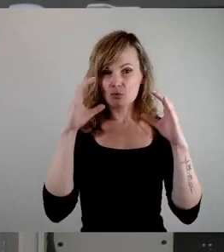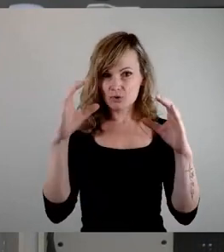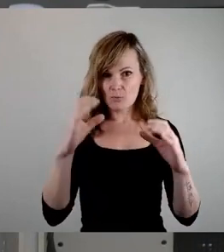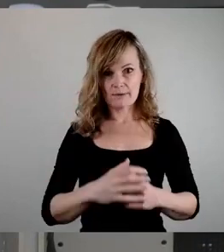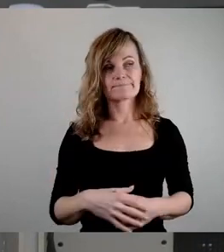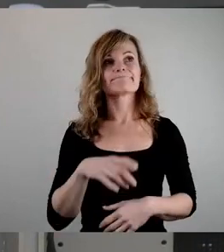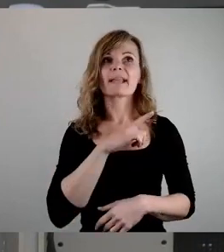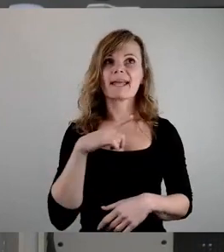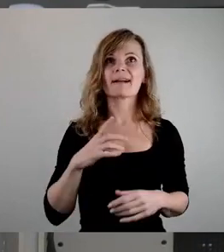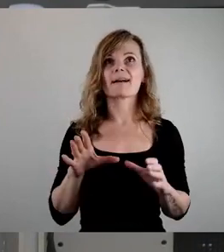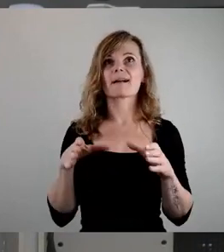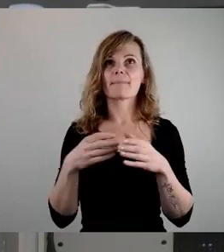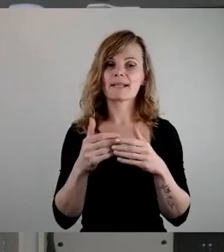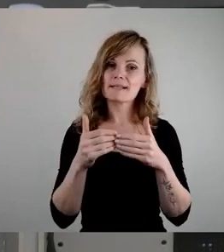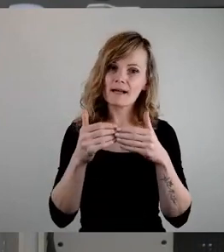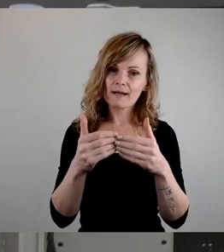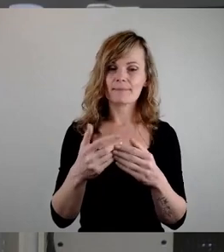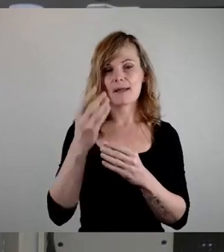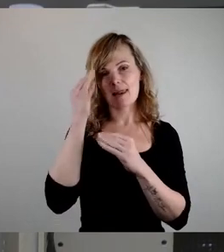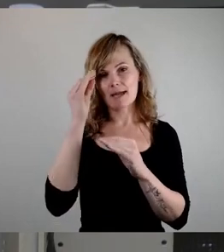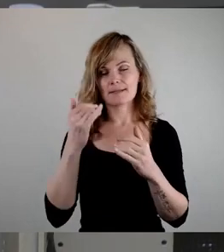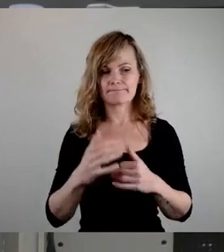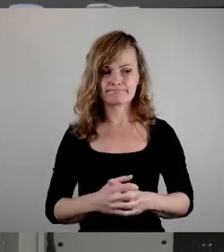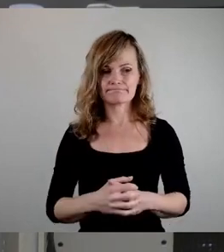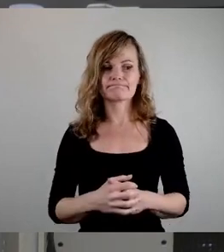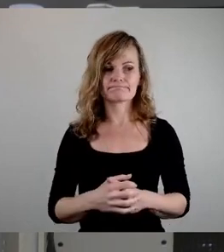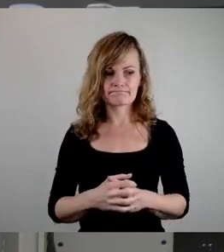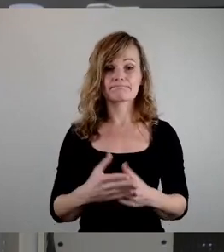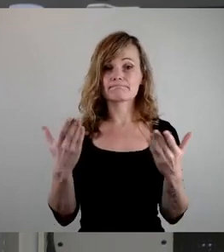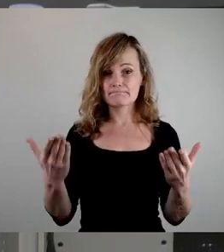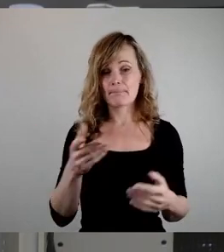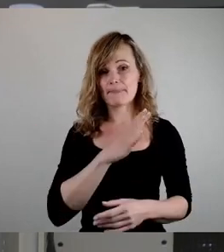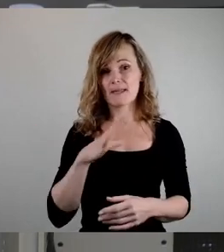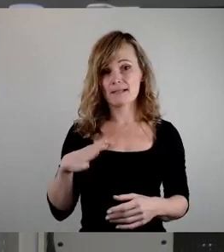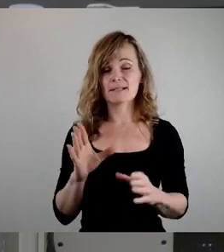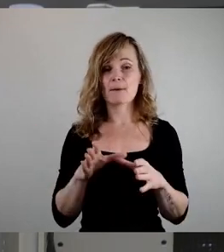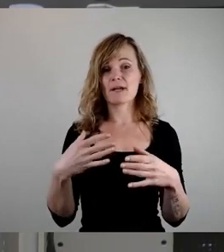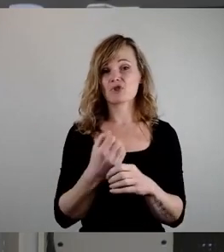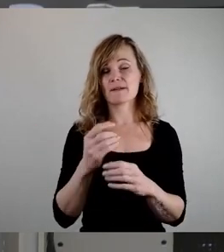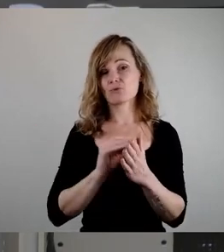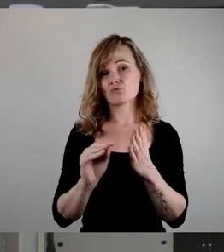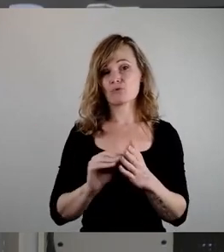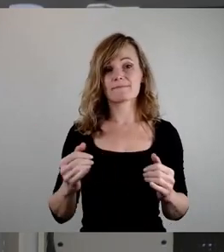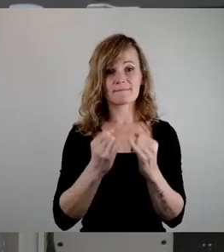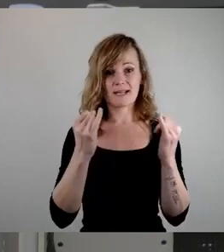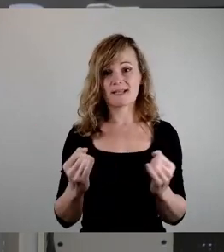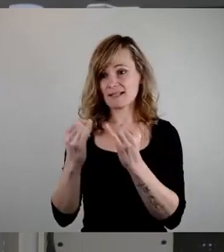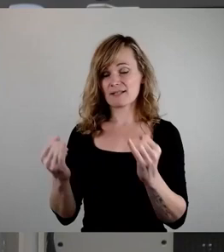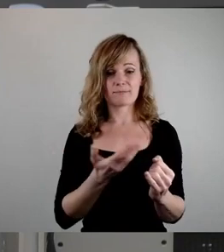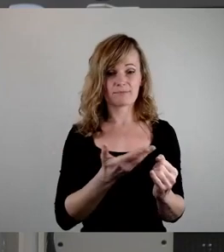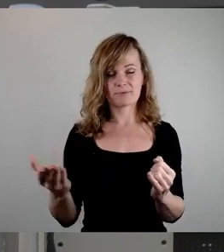lernen, die Einrichtungen der Gemeinschaftsschulen hier in Sachsen, ich glaube, das ist tatsächlich einer der wesentlichen bildungspolitischen Erfolge der letzten